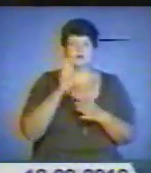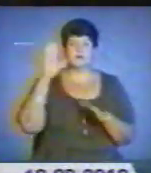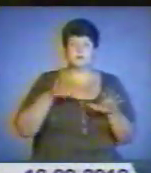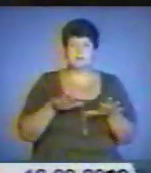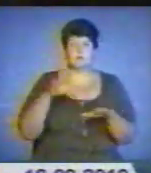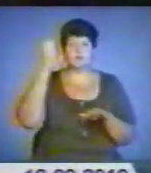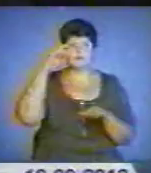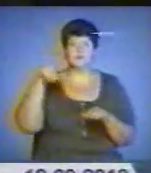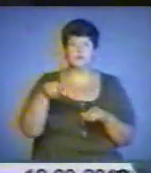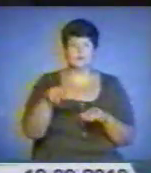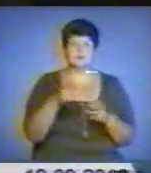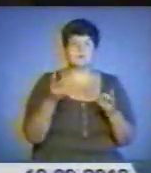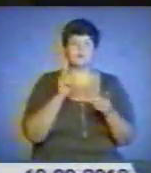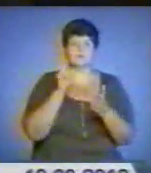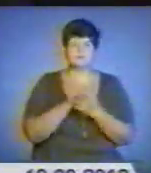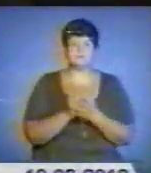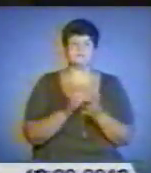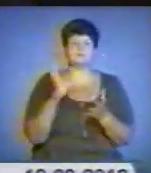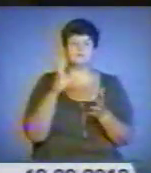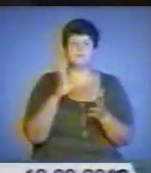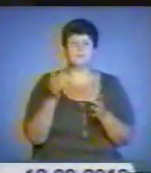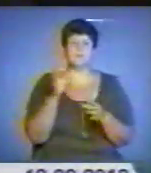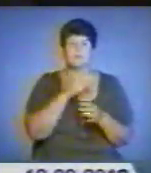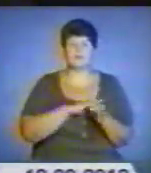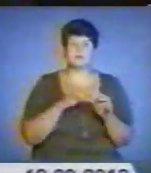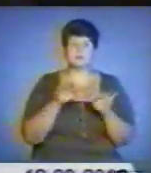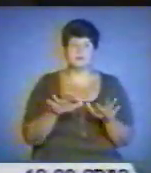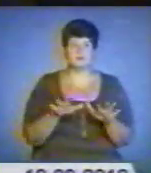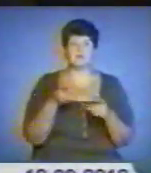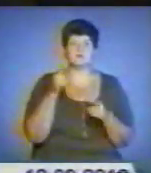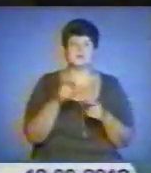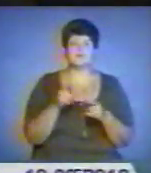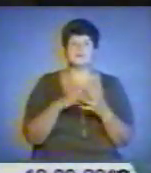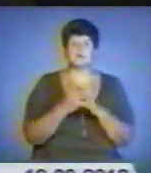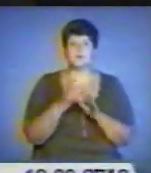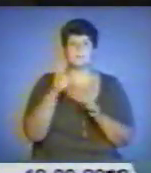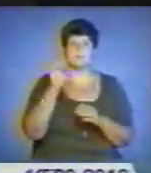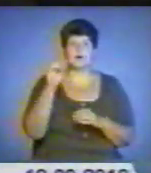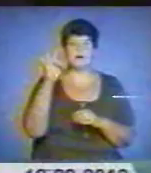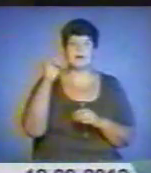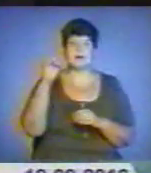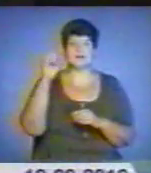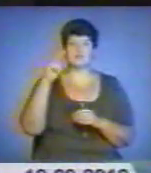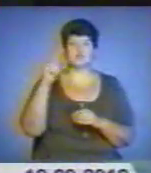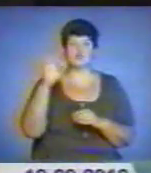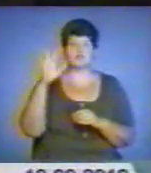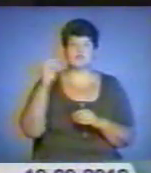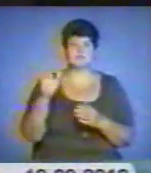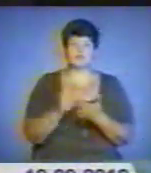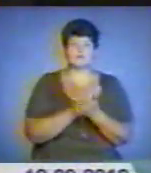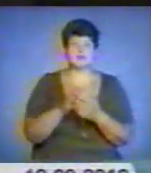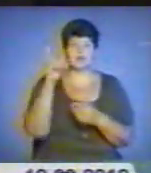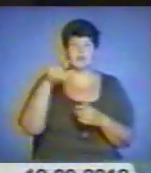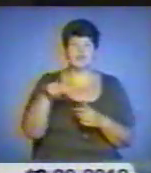терміново вжити заходів. Один із таких – у селі Велика Березовиця. Очищували річку Серед від побутового сміття.